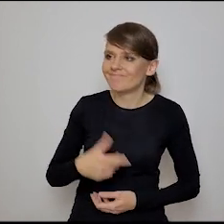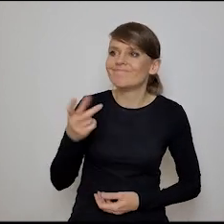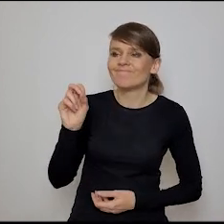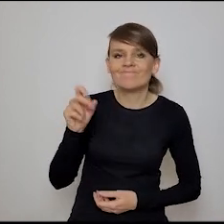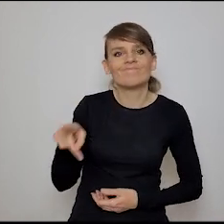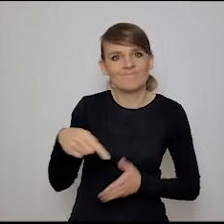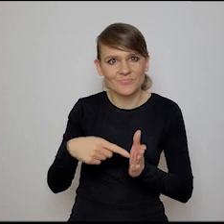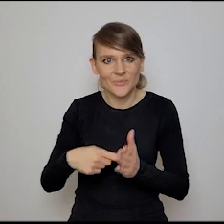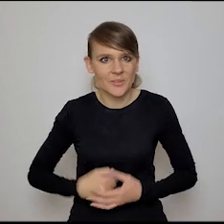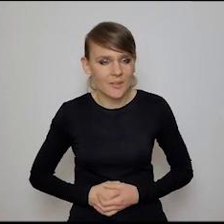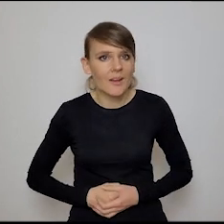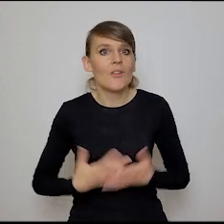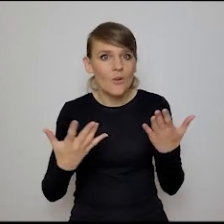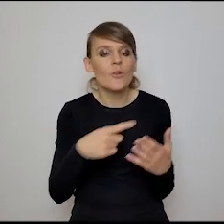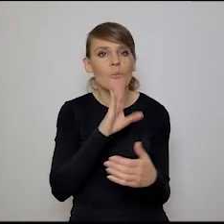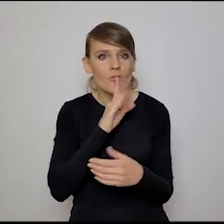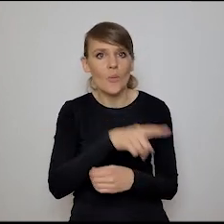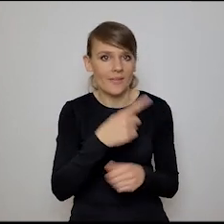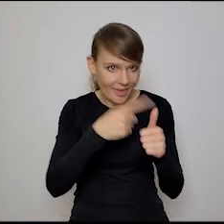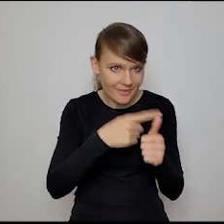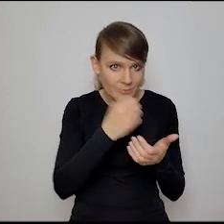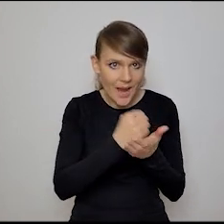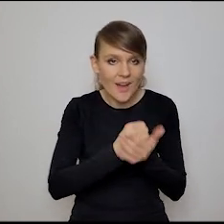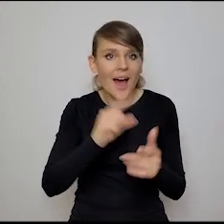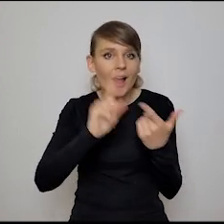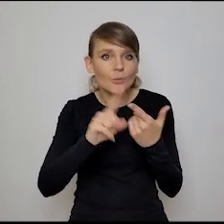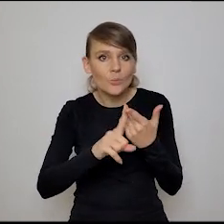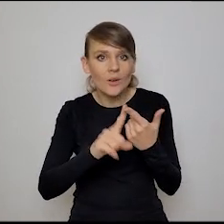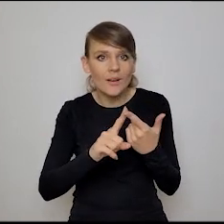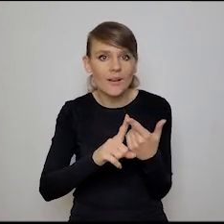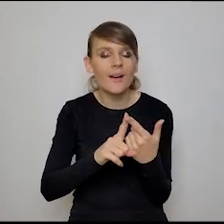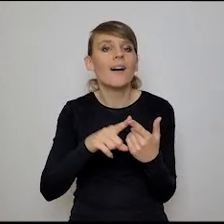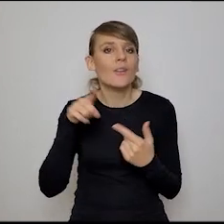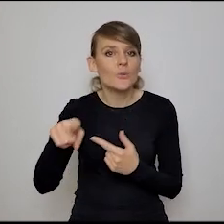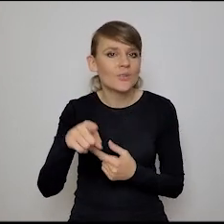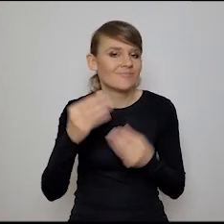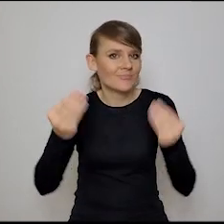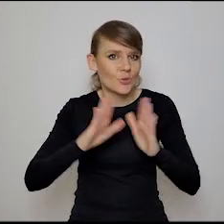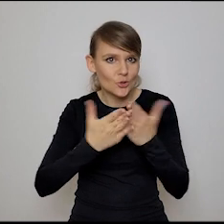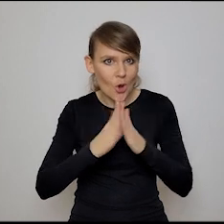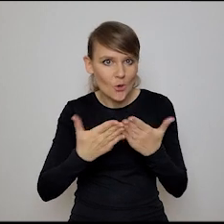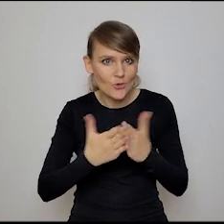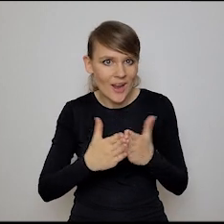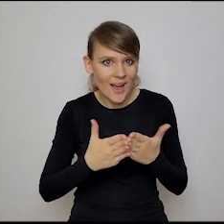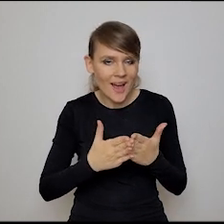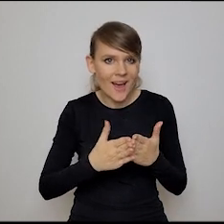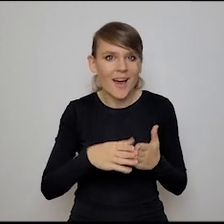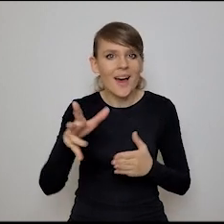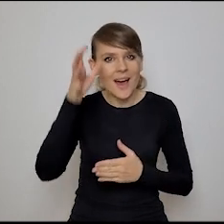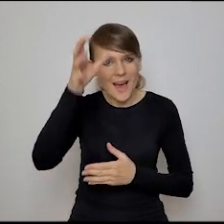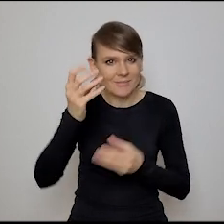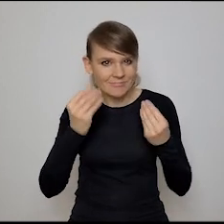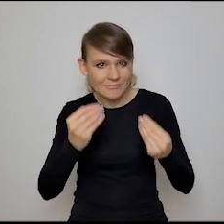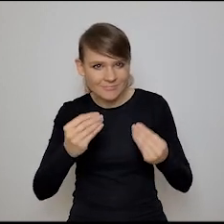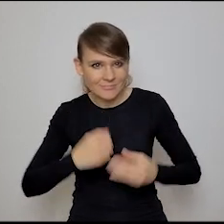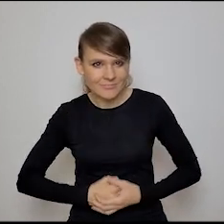I teraz, ale teraz to jest jak typy jedna rzecz, ale druga rzecz to jest to, na co zwraca uwagę w swojej genialnej książce, genialny autor,